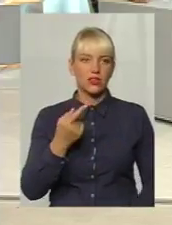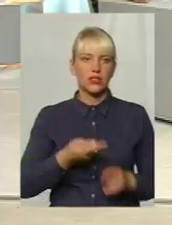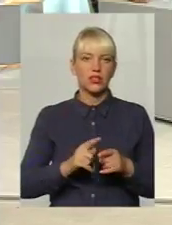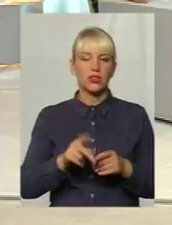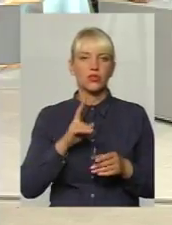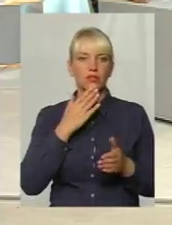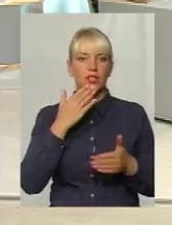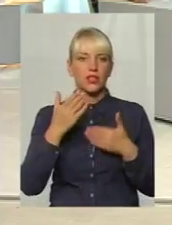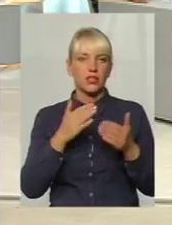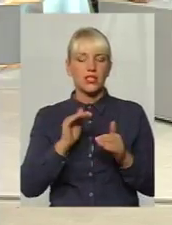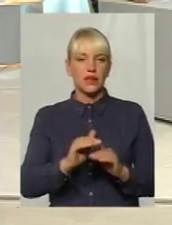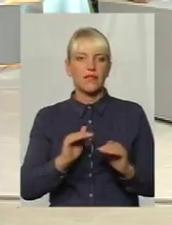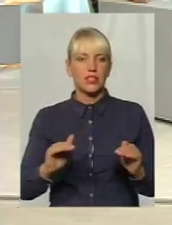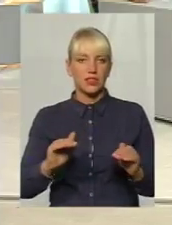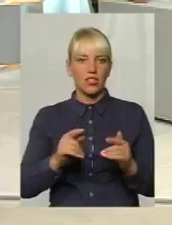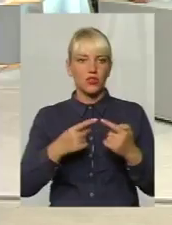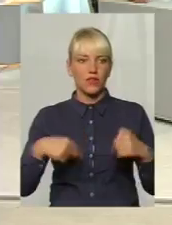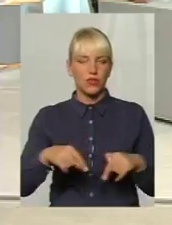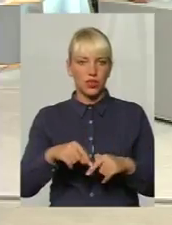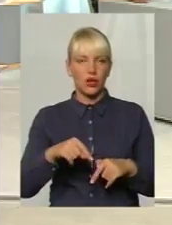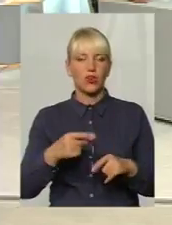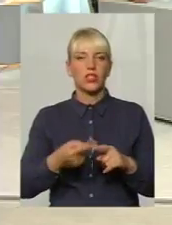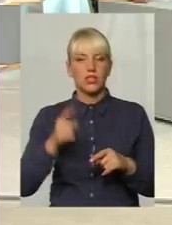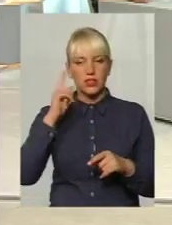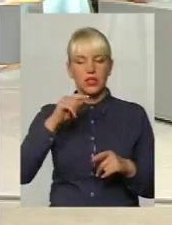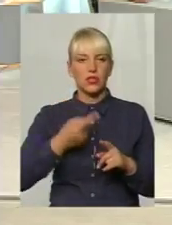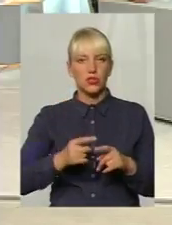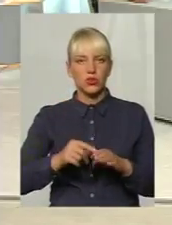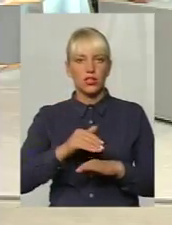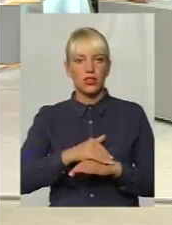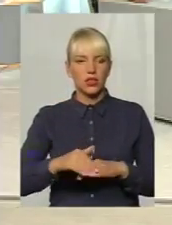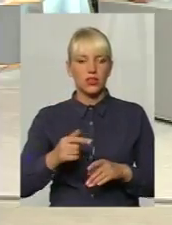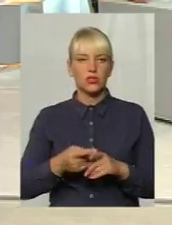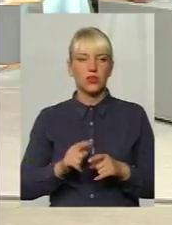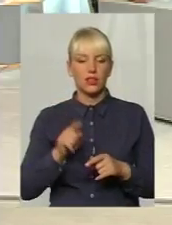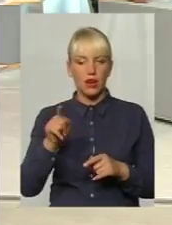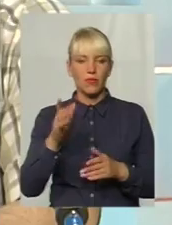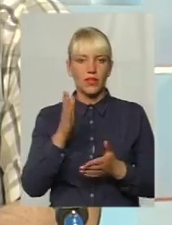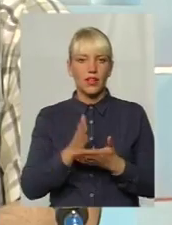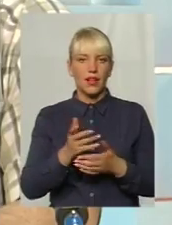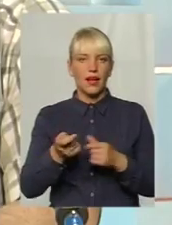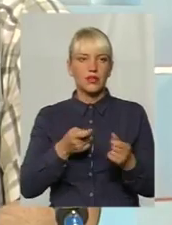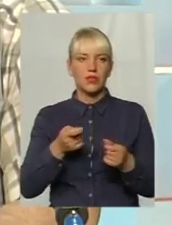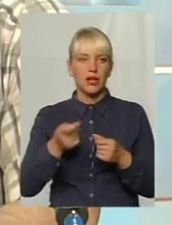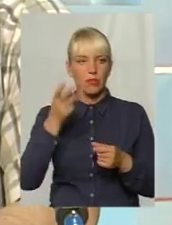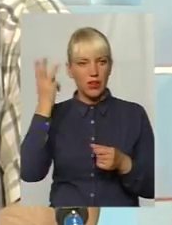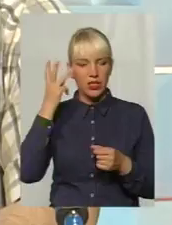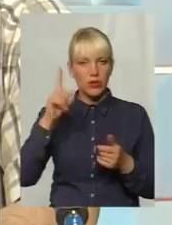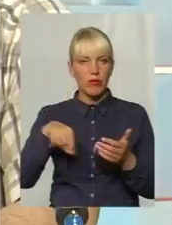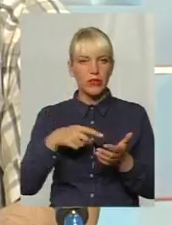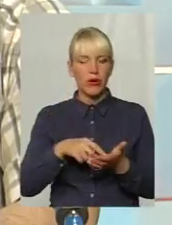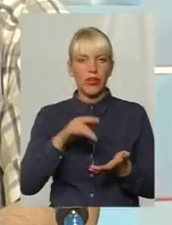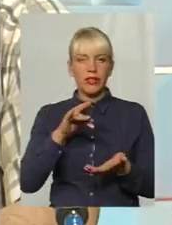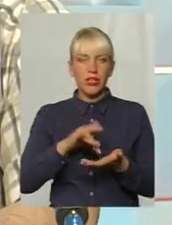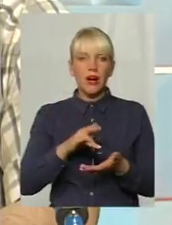дитячої поліклініки, знають цю адресу так. Тепер у нас там розташована адміністрація Хмельницького міського центру